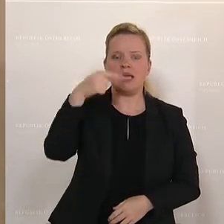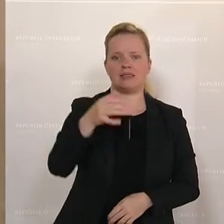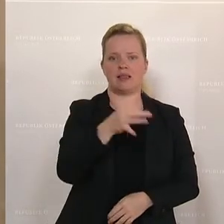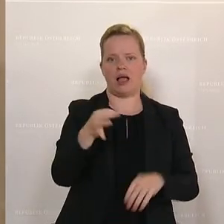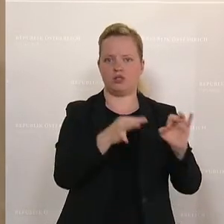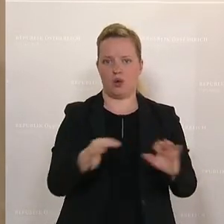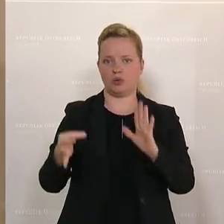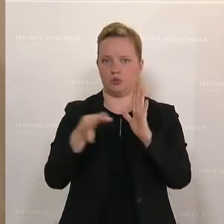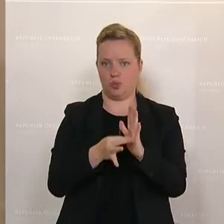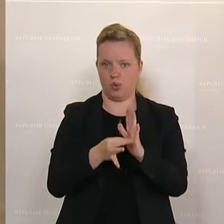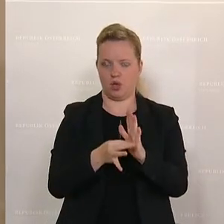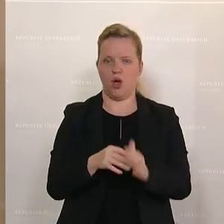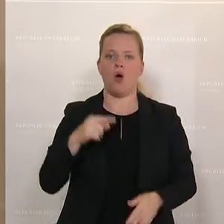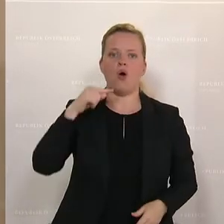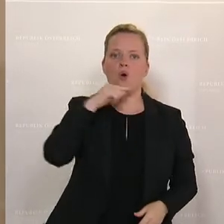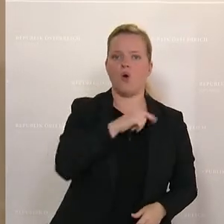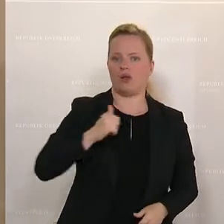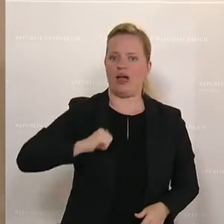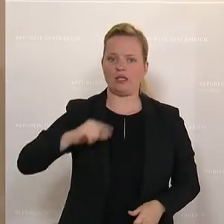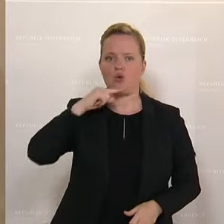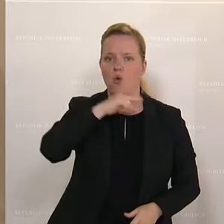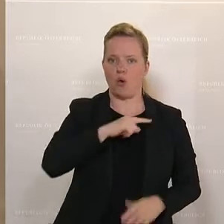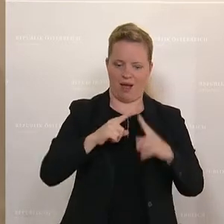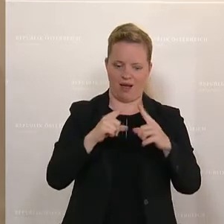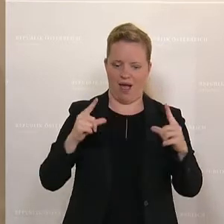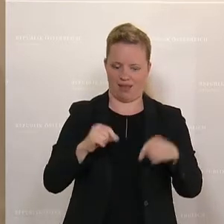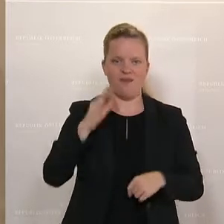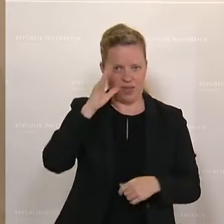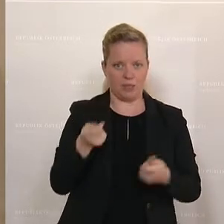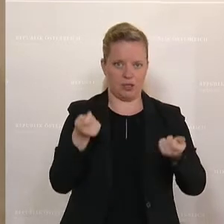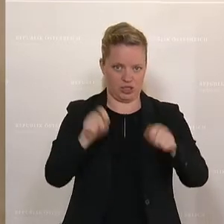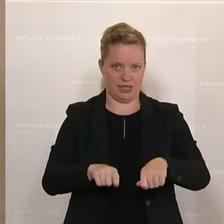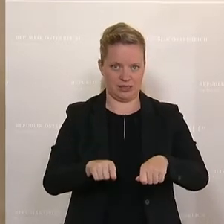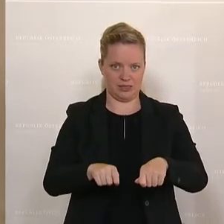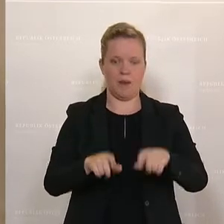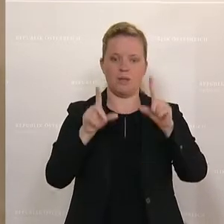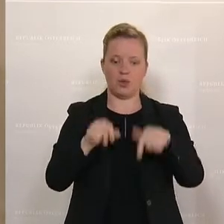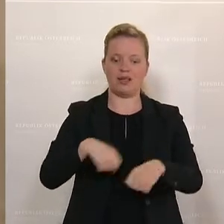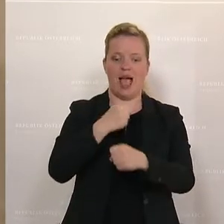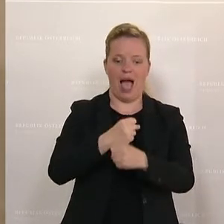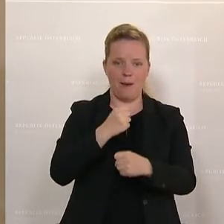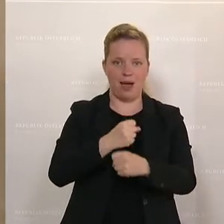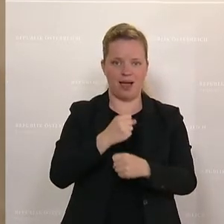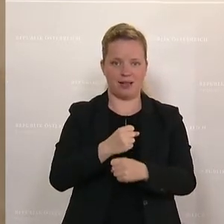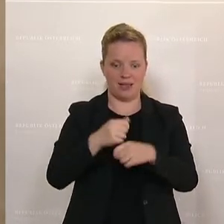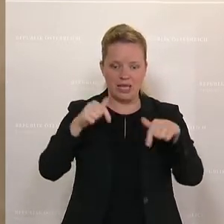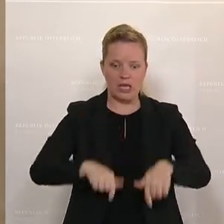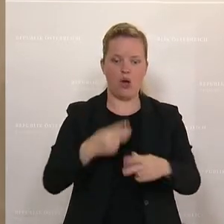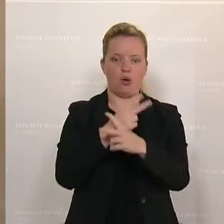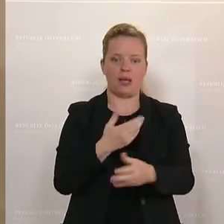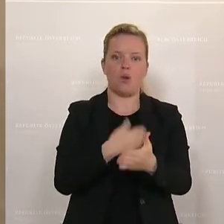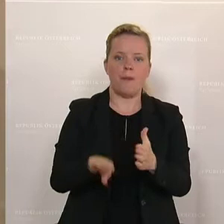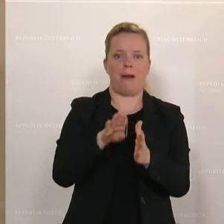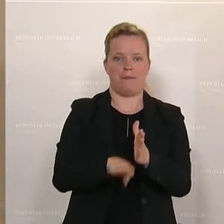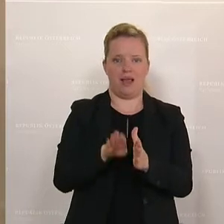eine Rot-Weiß-Rot-Karte beschließen, die das Arbeiten billiger in Österreich macht. Eine Rot-Weiß-Rot-Karte, wo